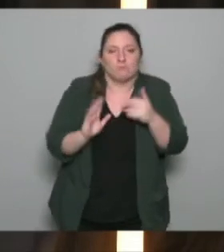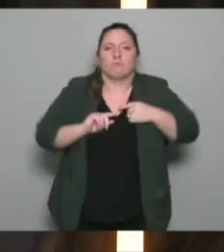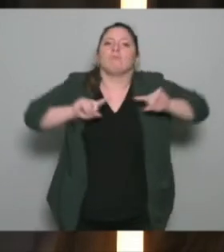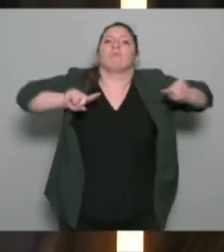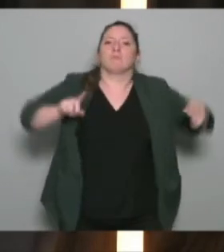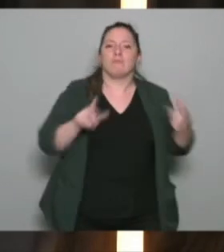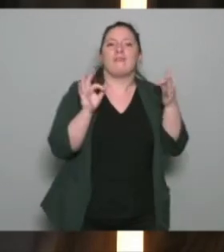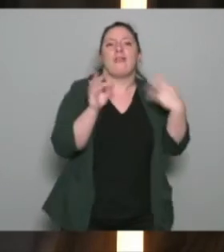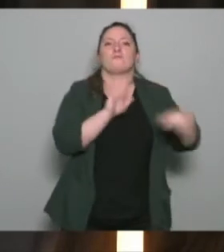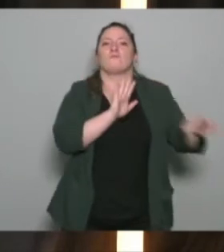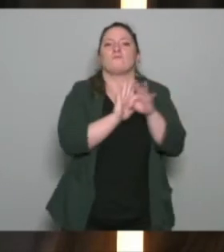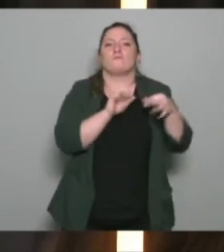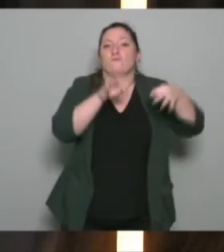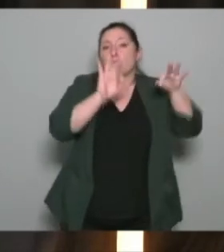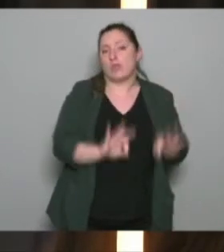collectivités